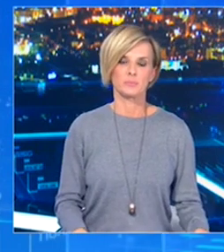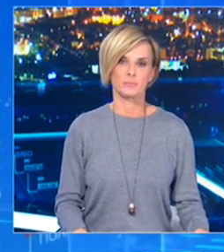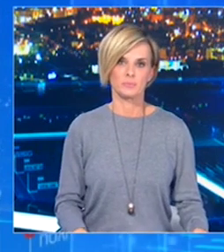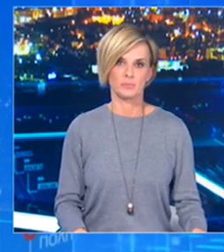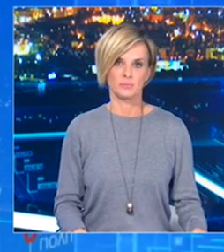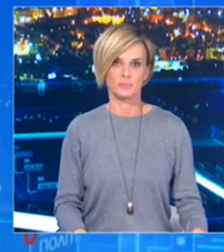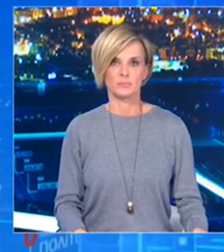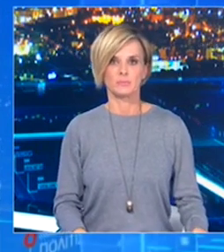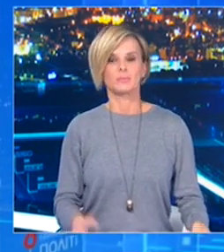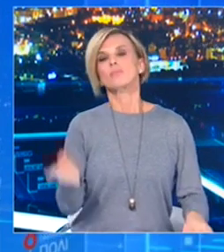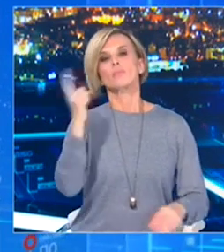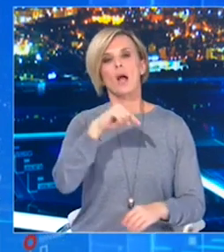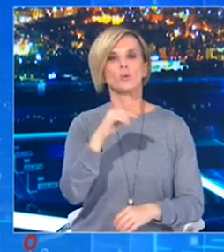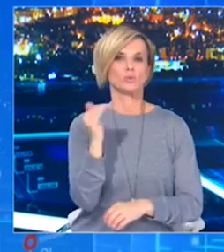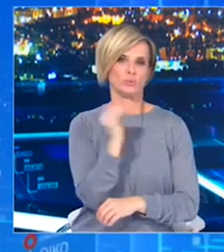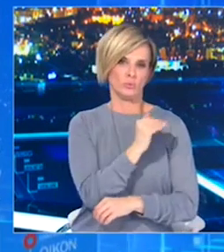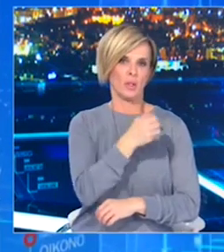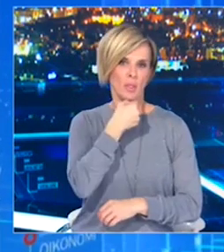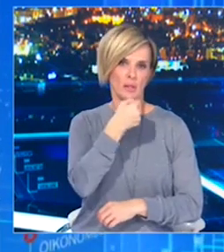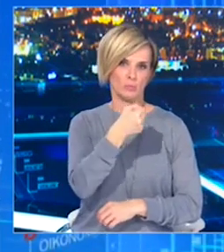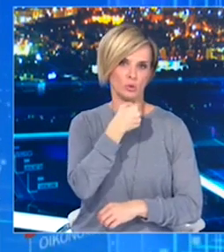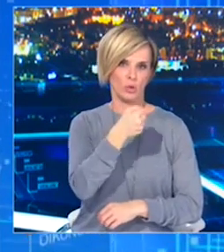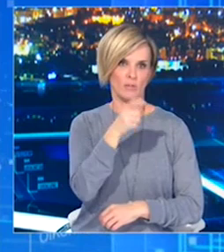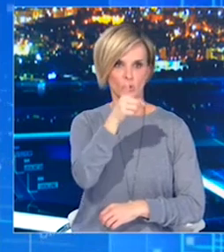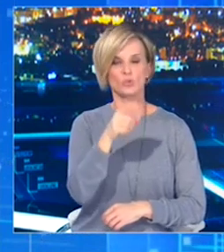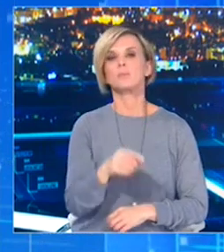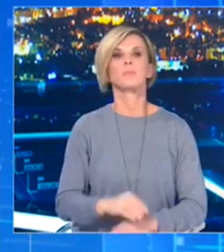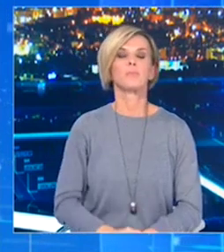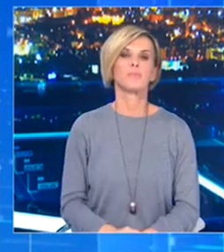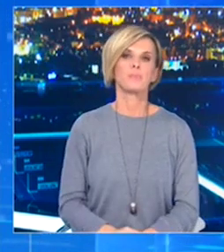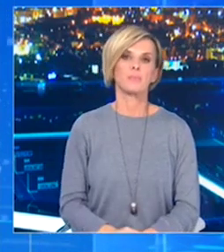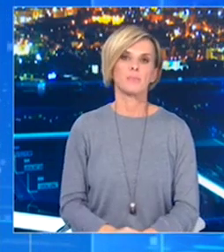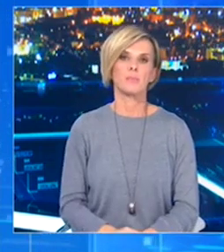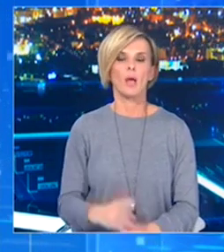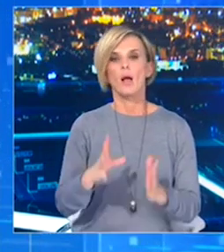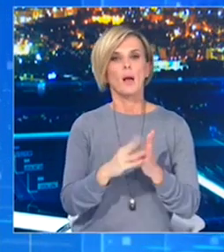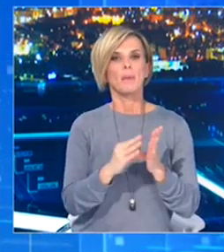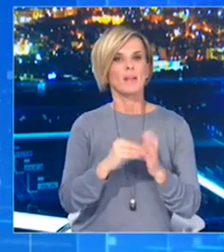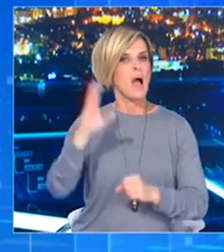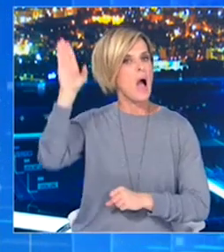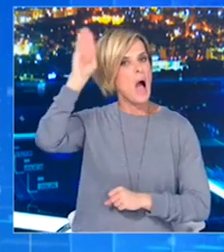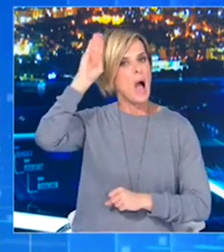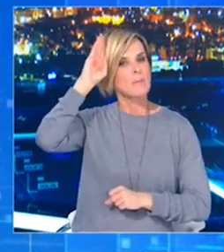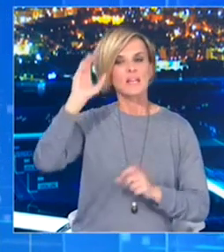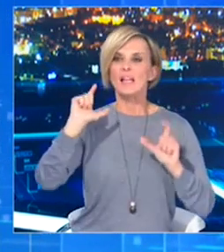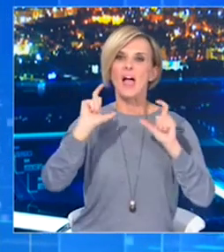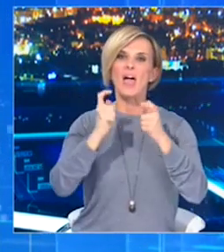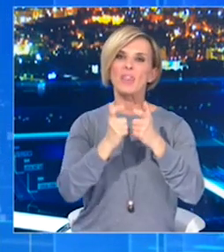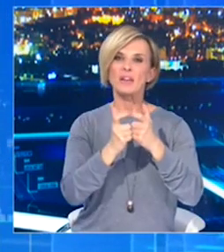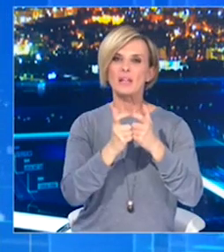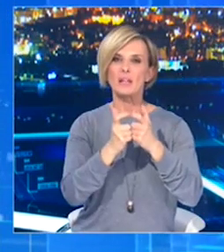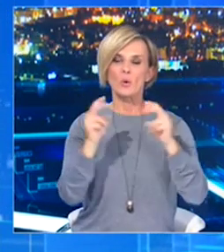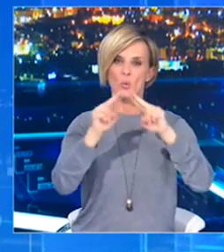Καραγιώρος από το ιατρονε.gr Κύριε Χαρδαλιά, οργανισμοί όπως η Αμερικανική Εθνική Ομοσπονδία Αξιωματούχων Υγείας